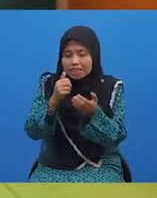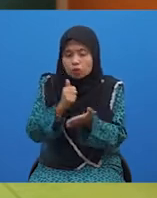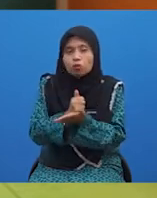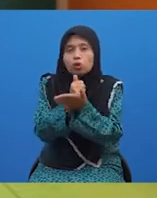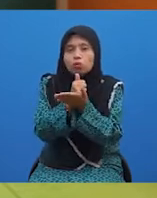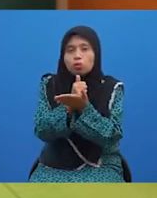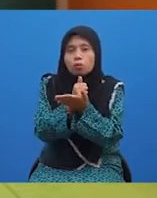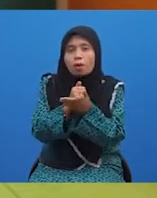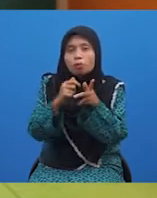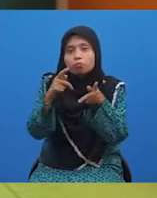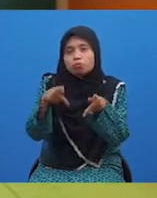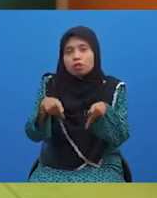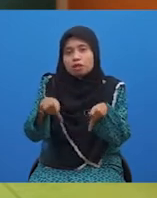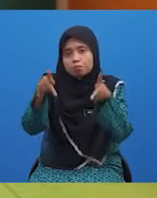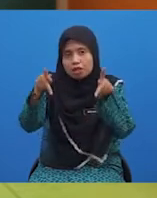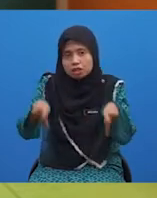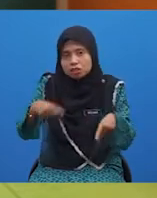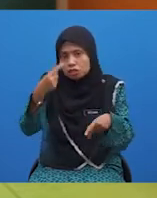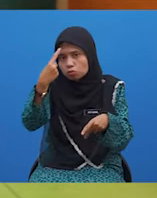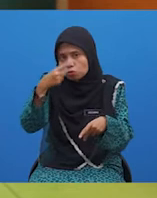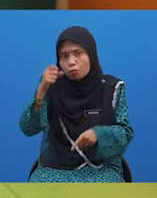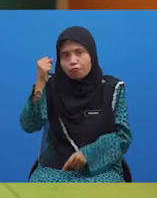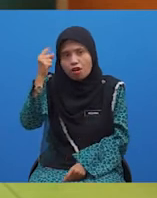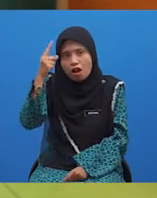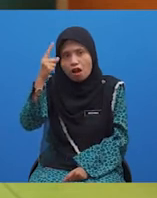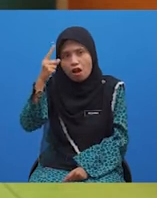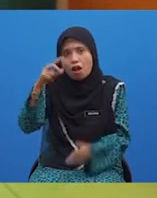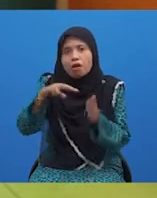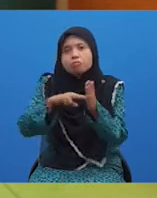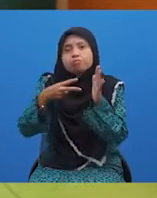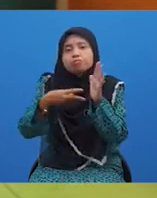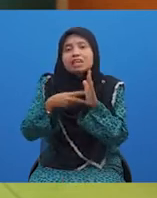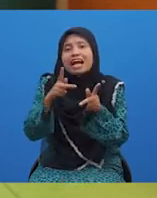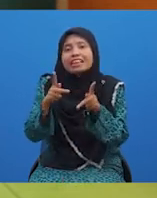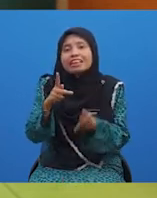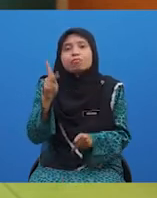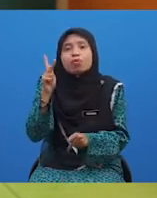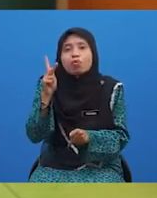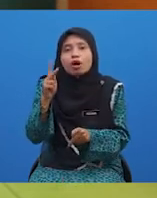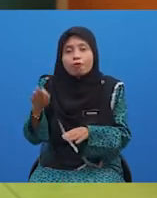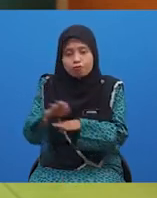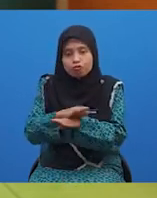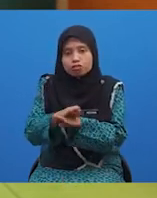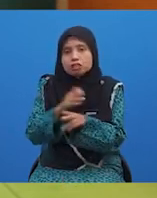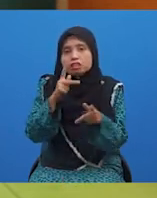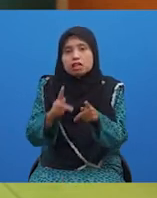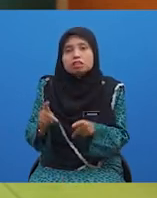membantu pelajar untuk memahami konsep kata penguat, fungsi kata penguat,